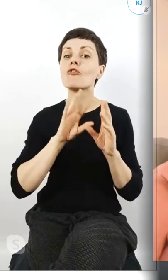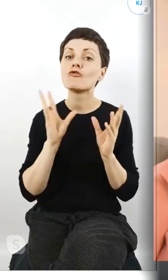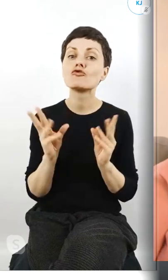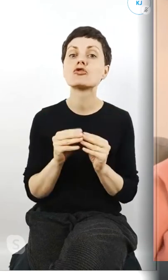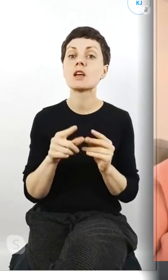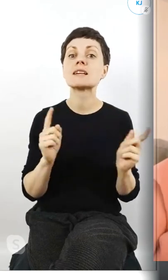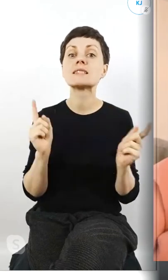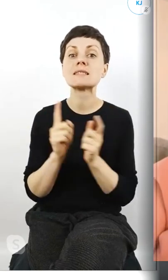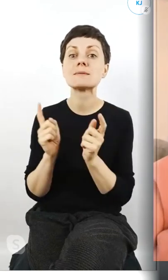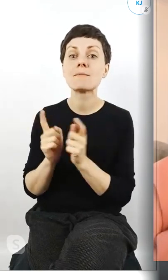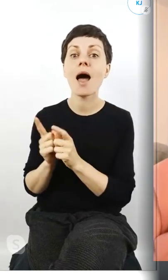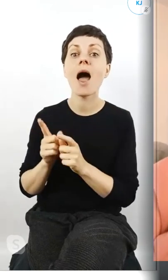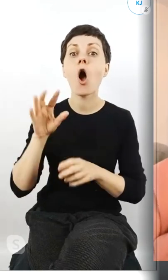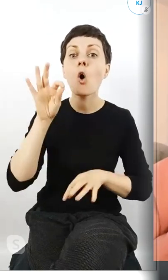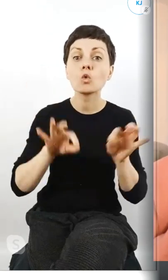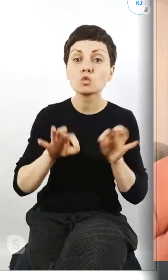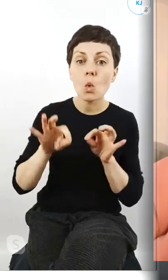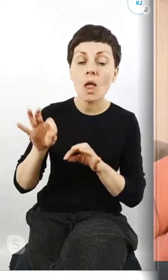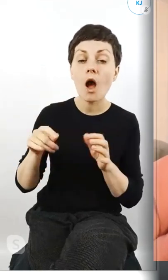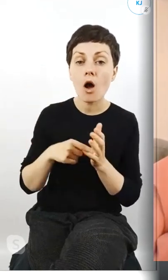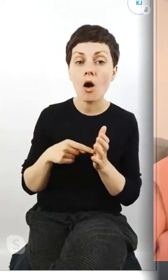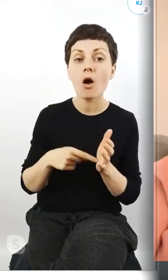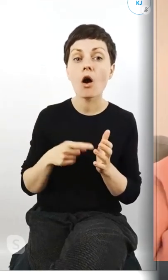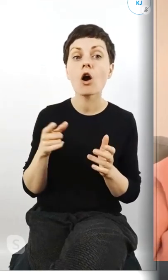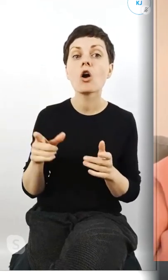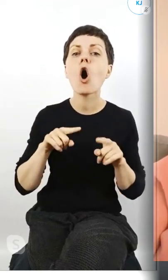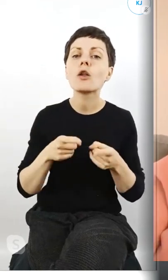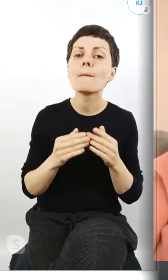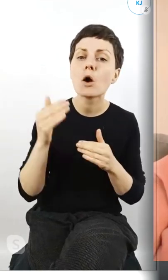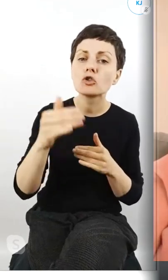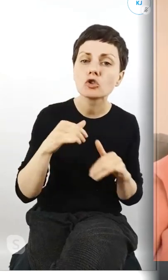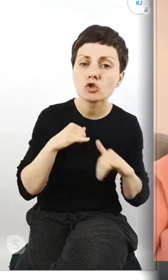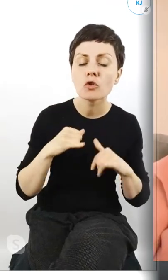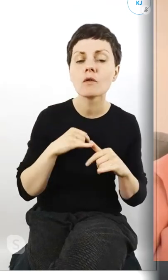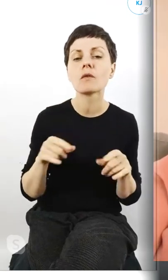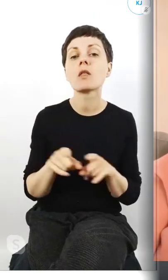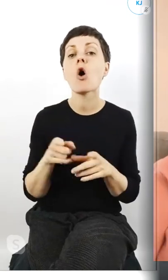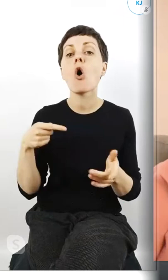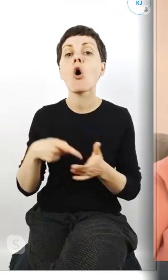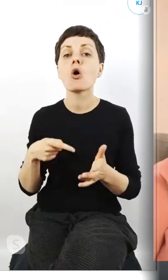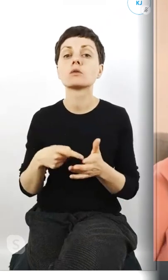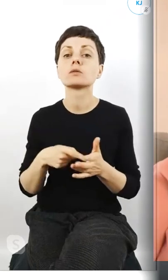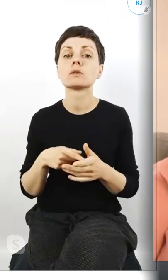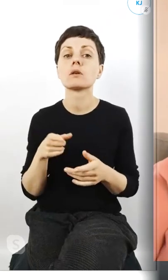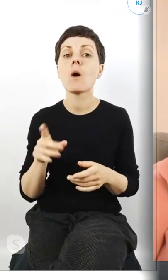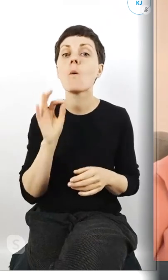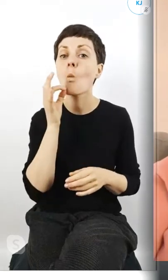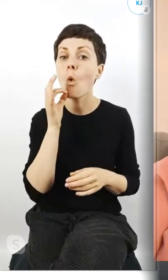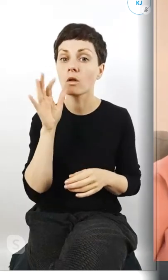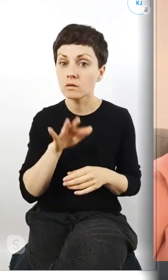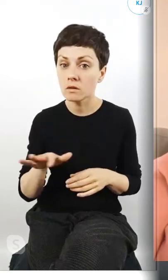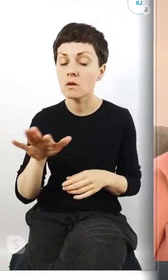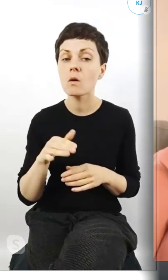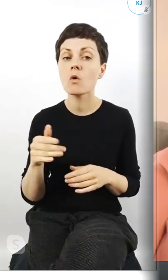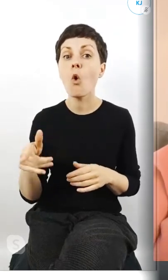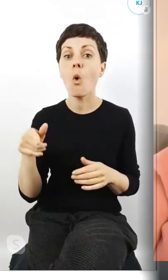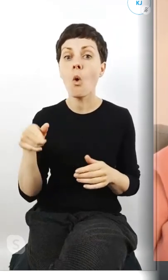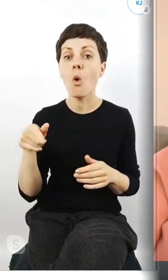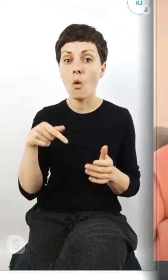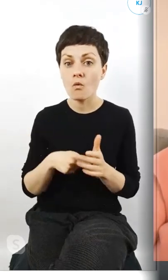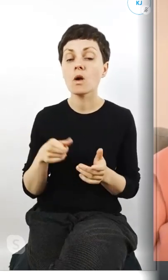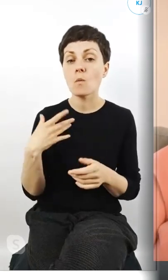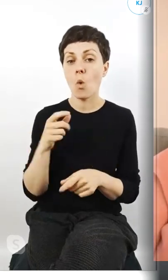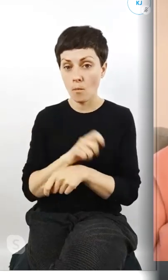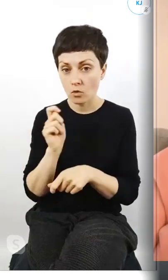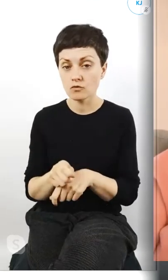konsultacyjne z organizacjami pozarządowymi i ostatnie z młodymi było właśnie poświęcone